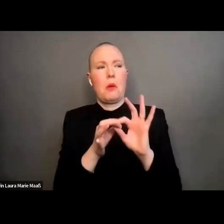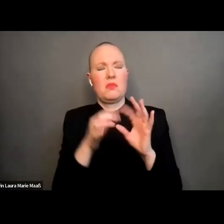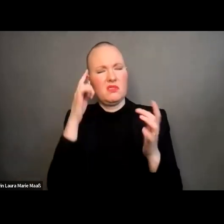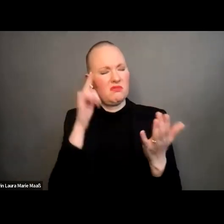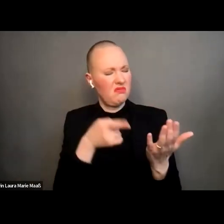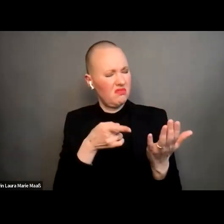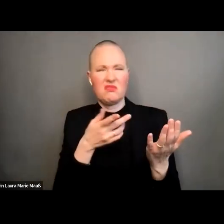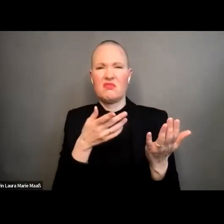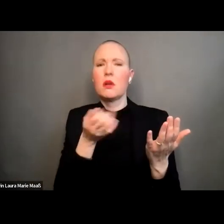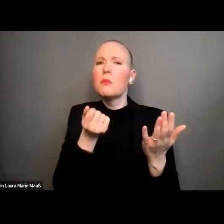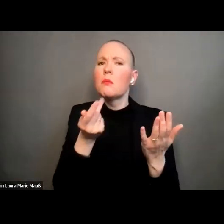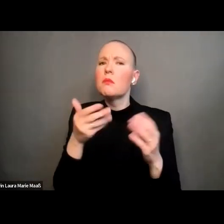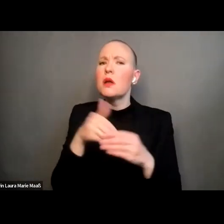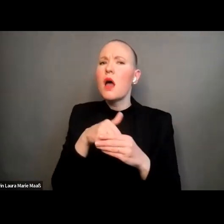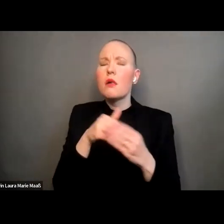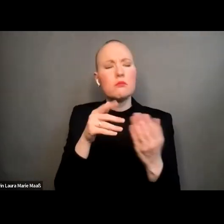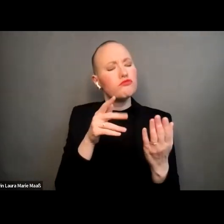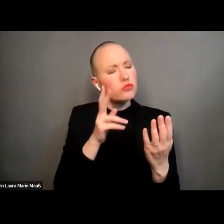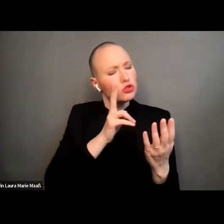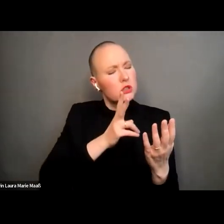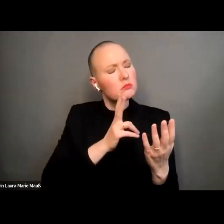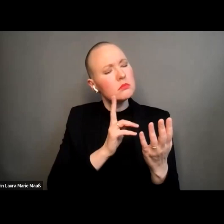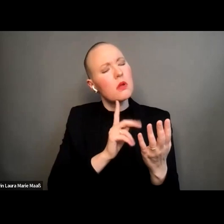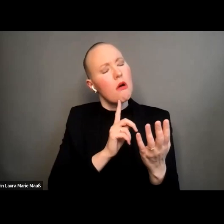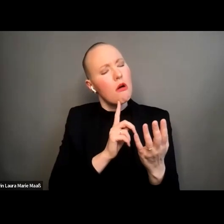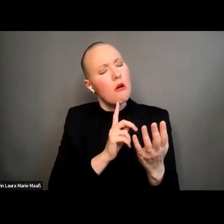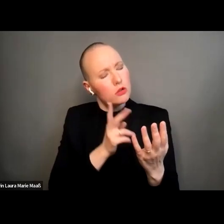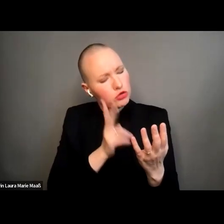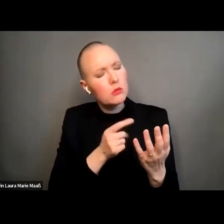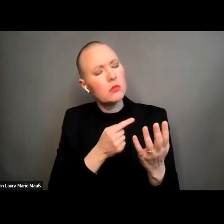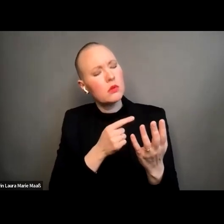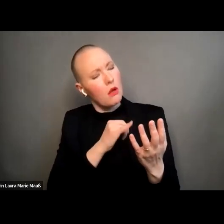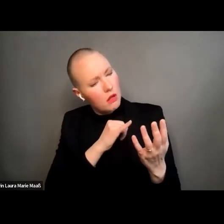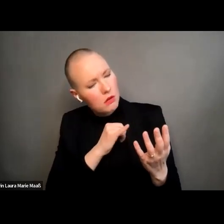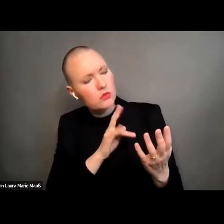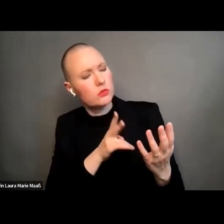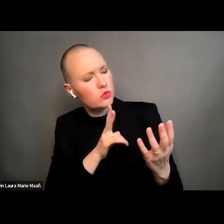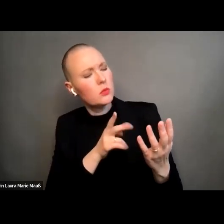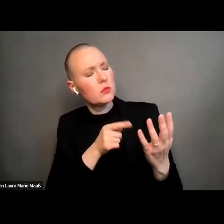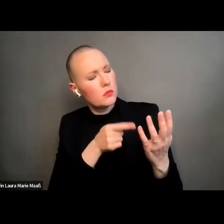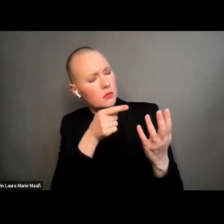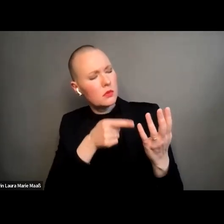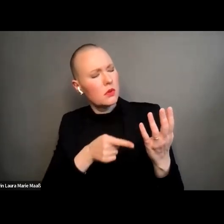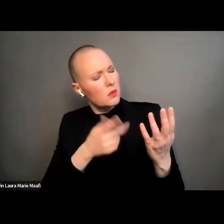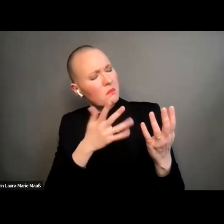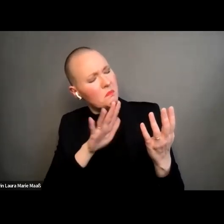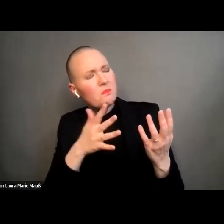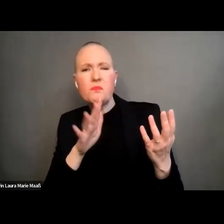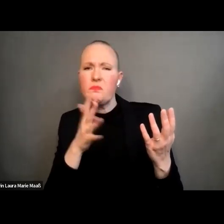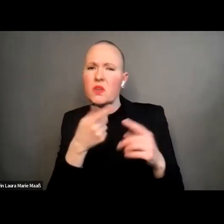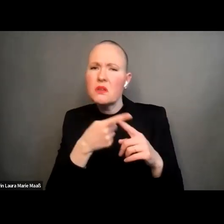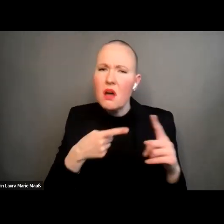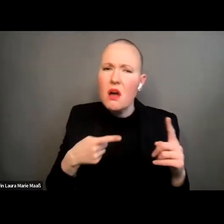punkten stimmt ihr dem vielleicht sogar zu was in dem real gesagt wird oder geteilt wird und irgendwie treffen sie vielleicht auch nur